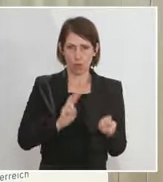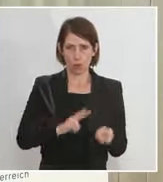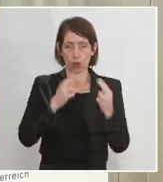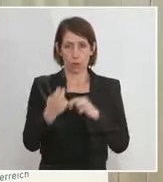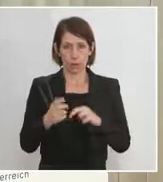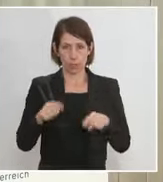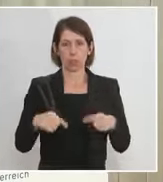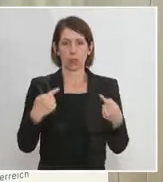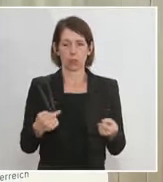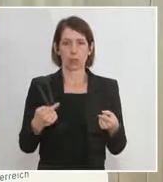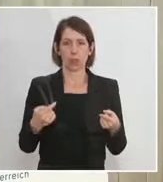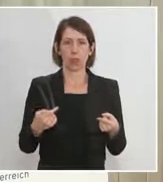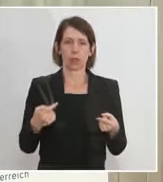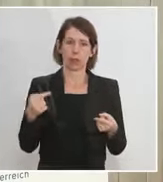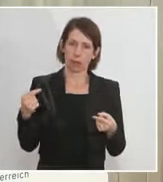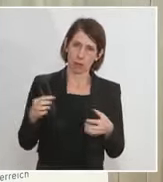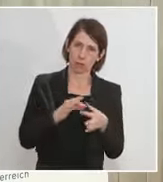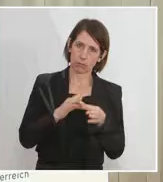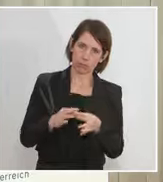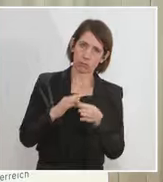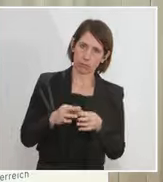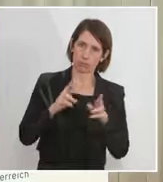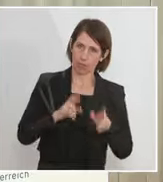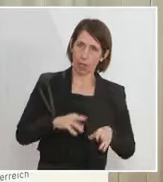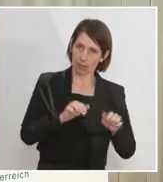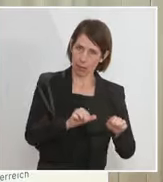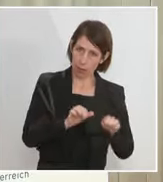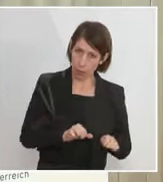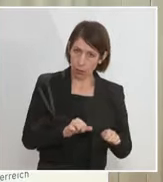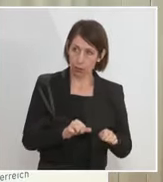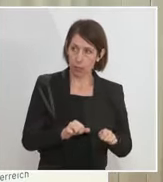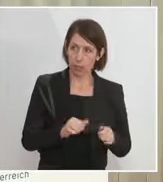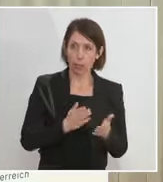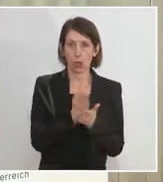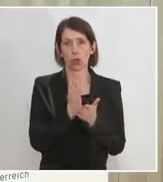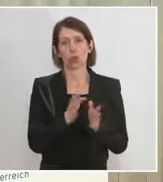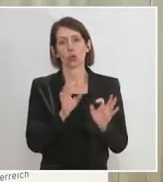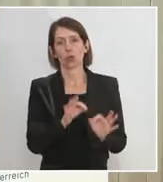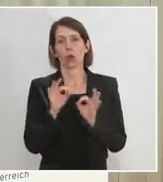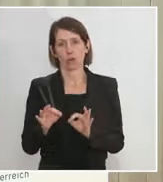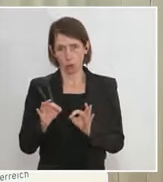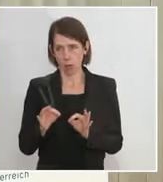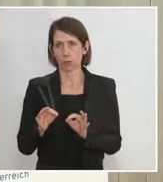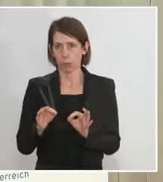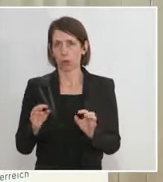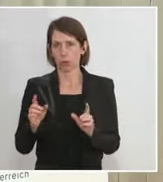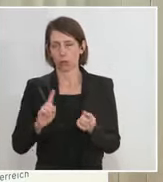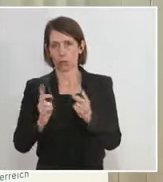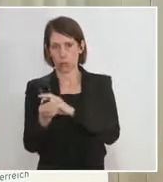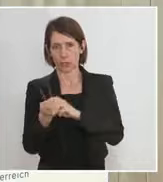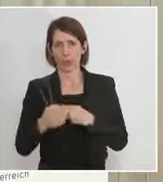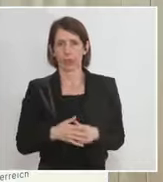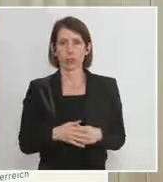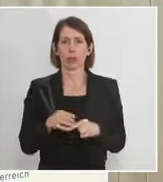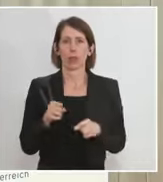dann auf Basis dieser rechtlichen Möglichkeiten über Verordnungen natürlich stattfinden wird. Und da werden wir